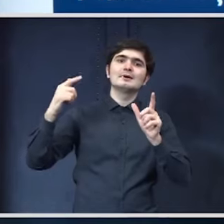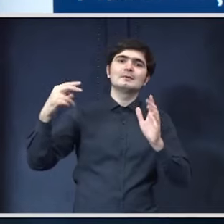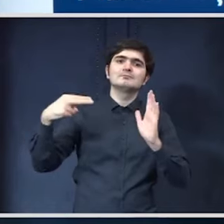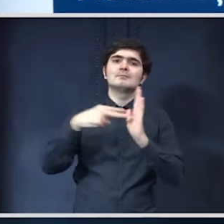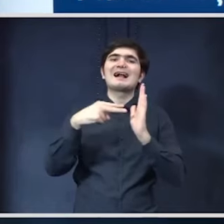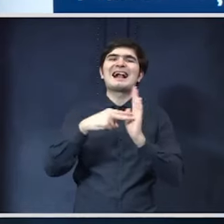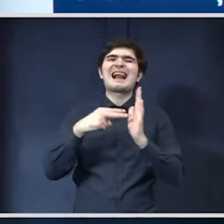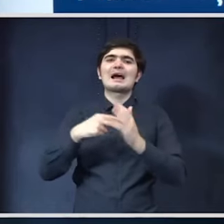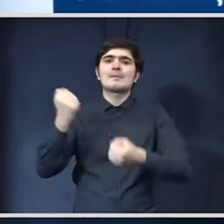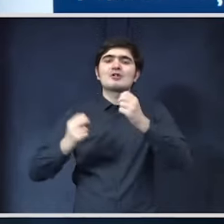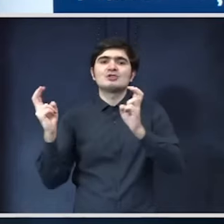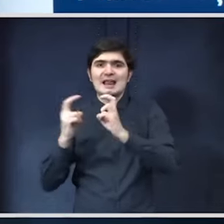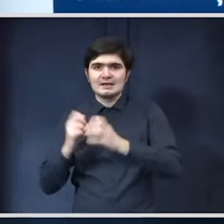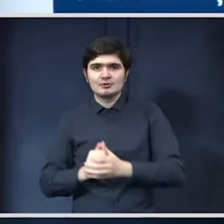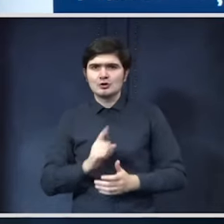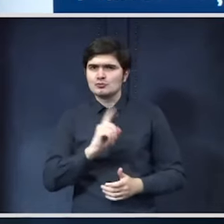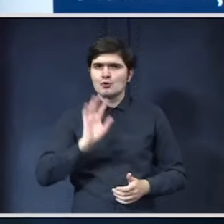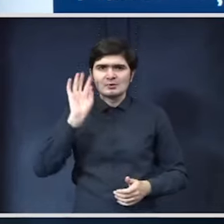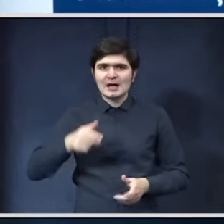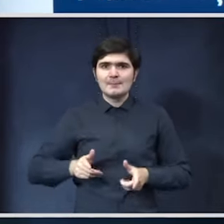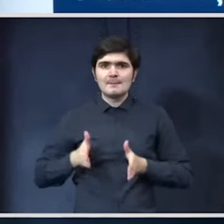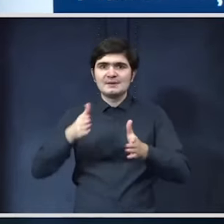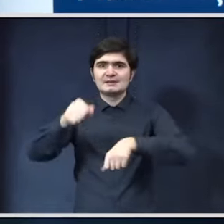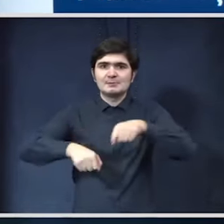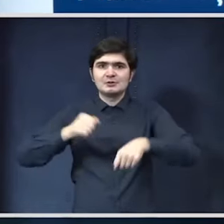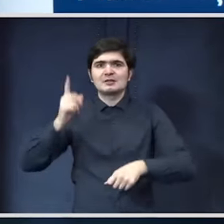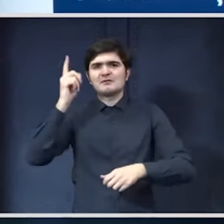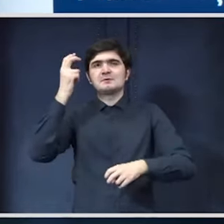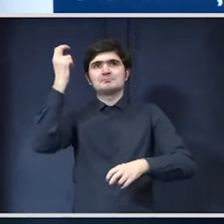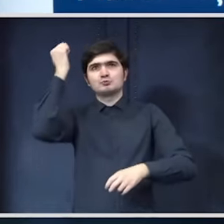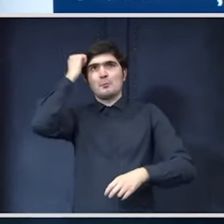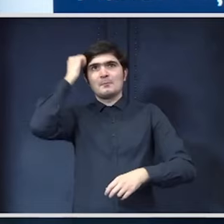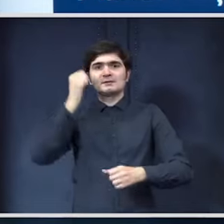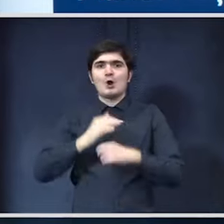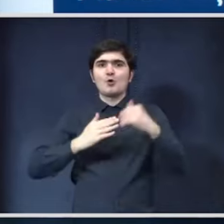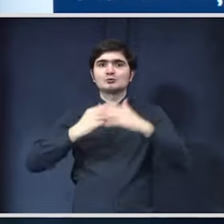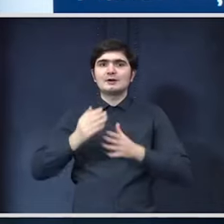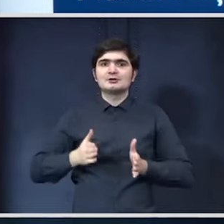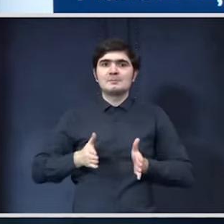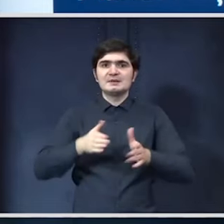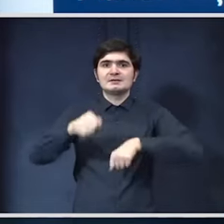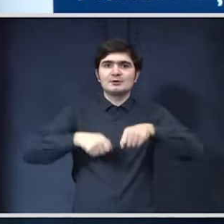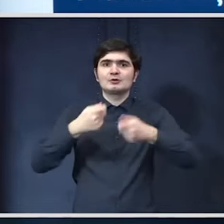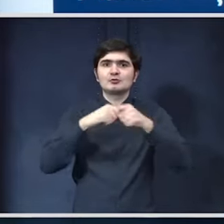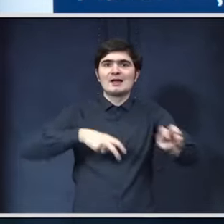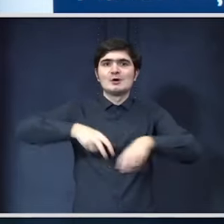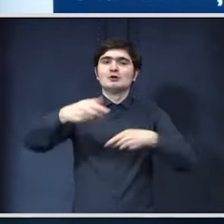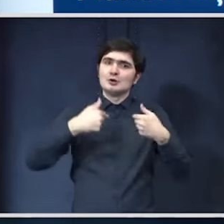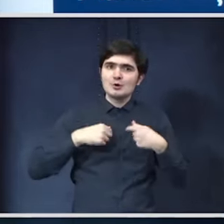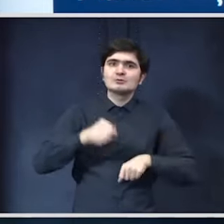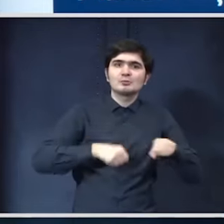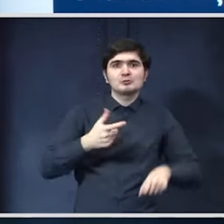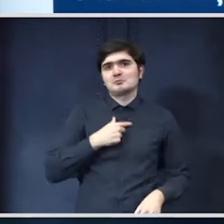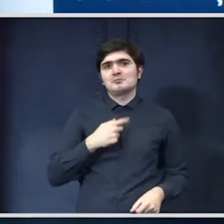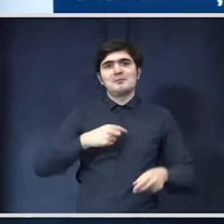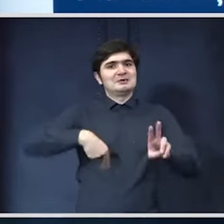A7 nu va avea pistă de bicicletă pentru că ar fi stupit să construiești pistă de bicicletă de la lungul autostrăzii cei care eu sunt biciclist nu m